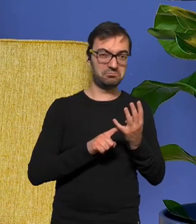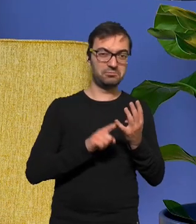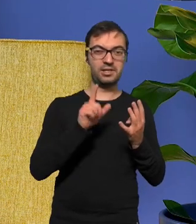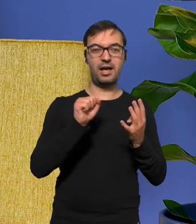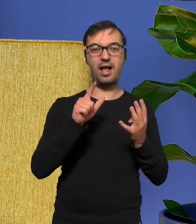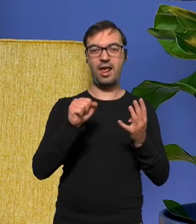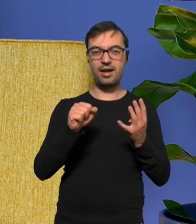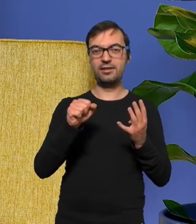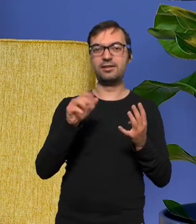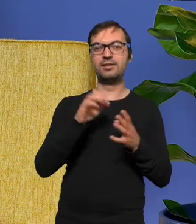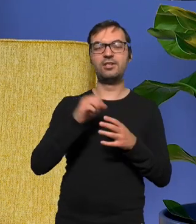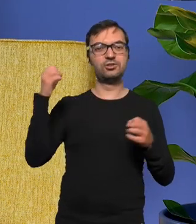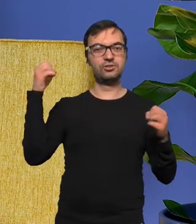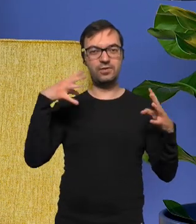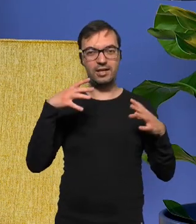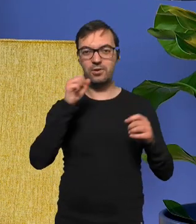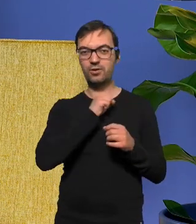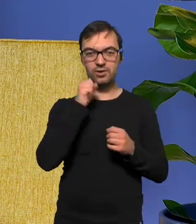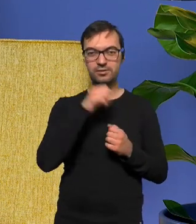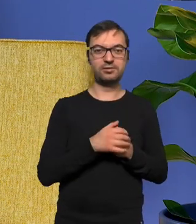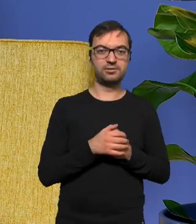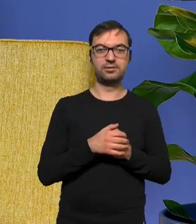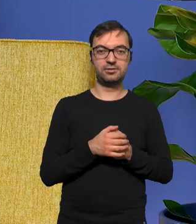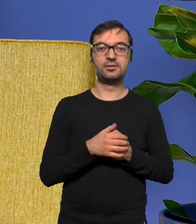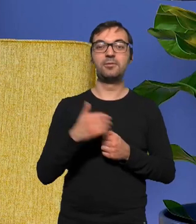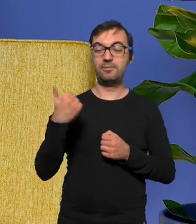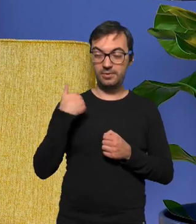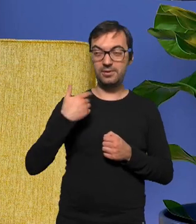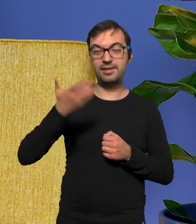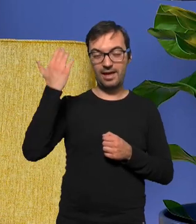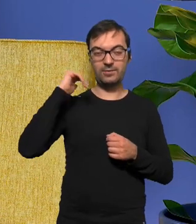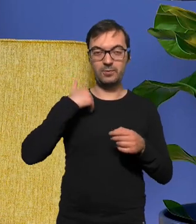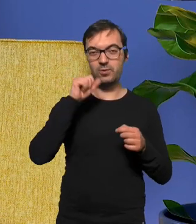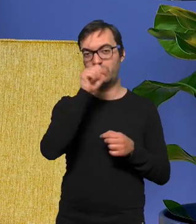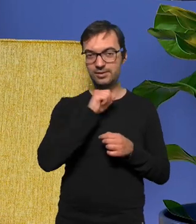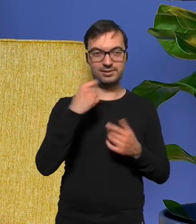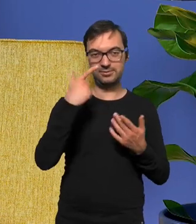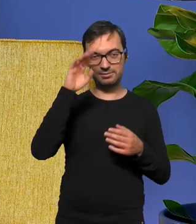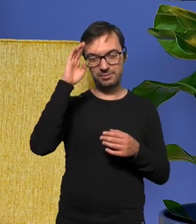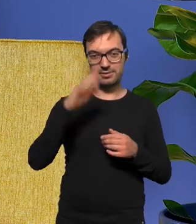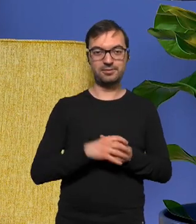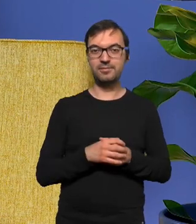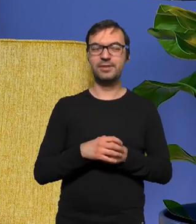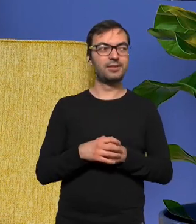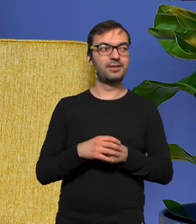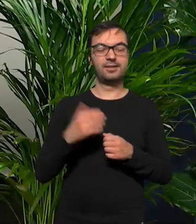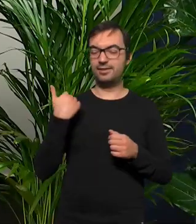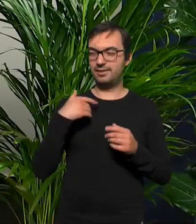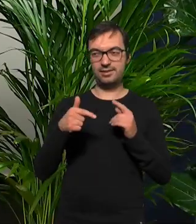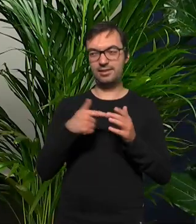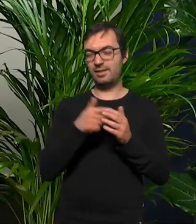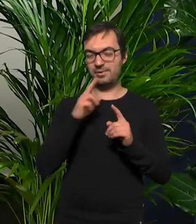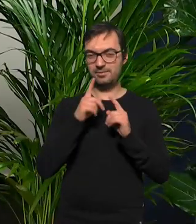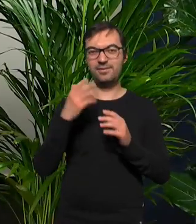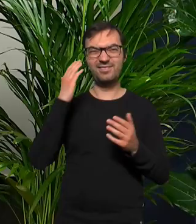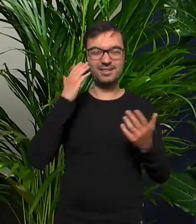Ala która zajmuje się światłem na koncertach tak tak były kiedyś takie rzeczy jak koncerty ale mieliśmy nie dotykać tego smutnego